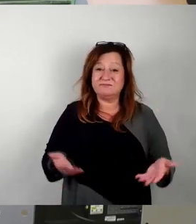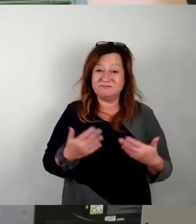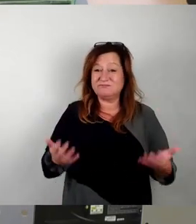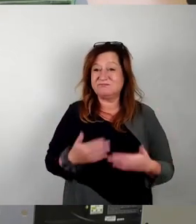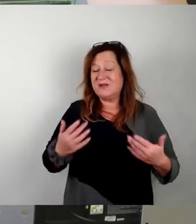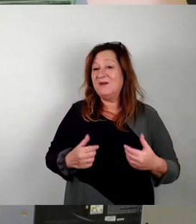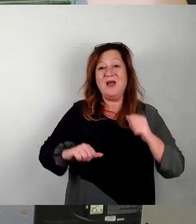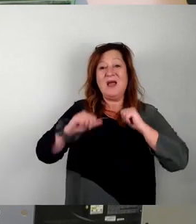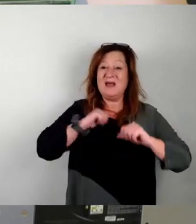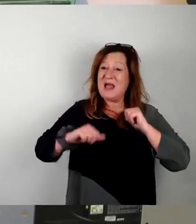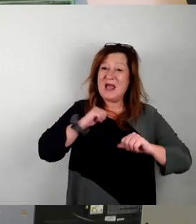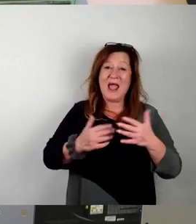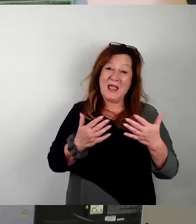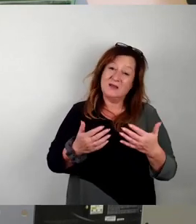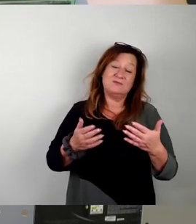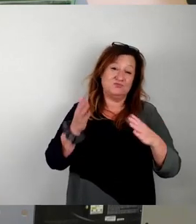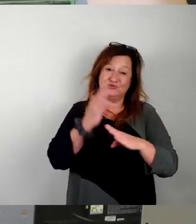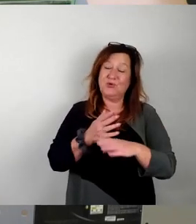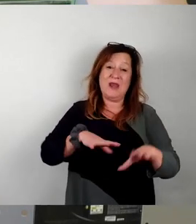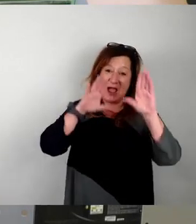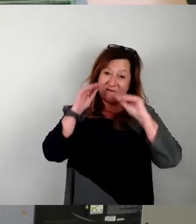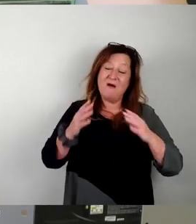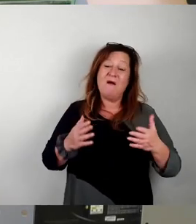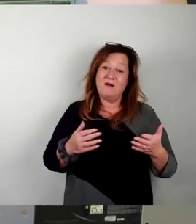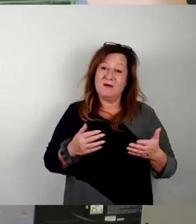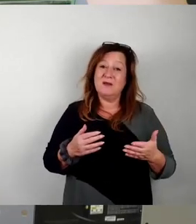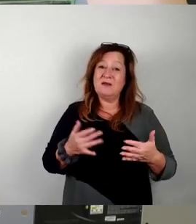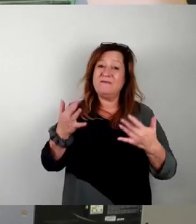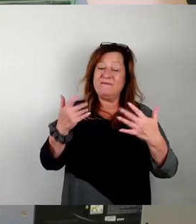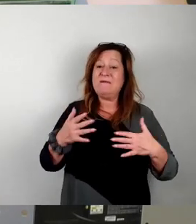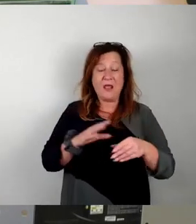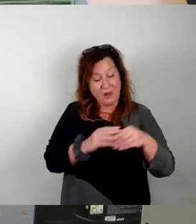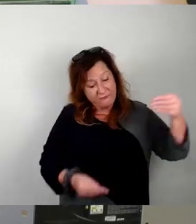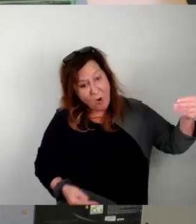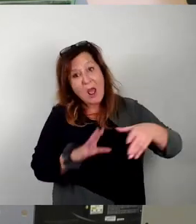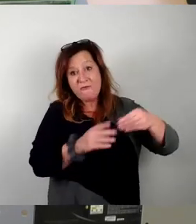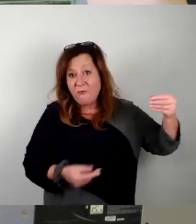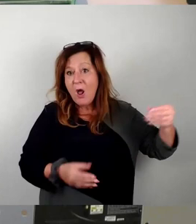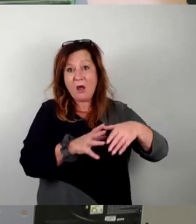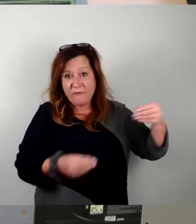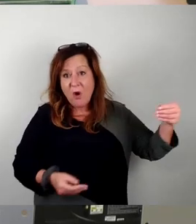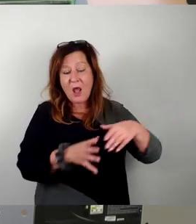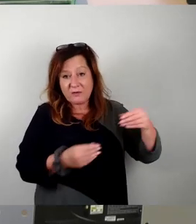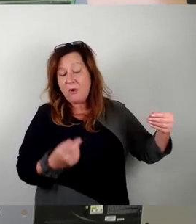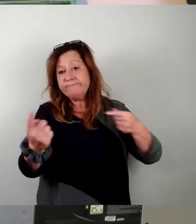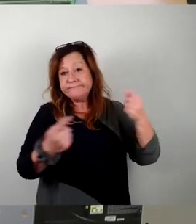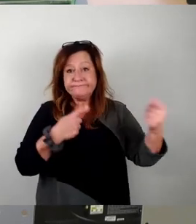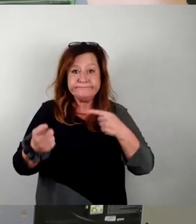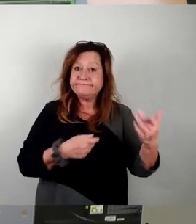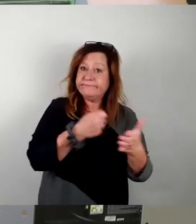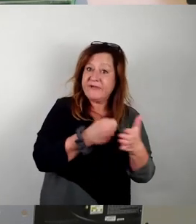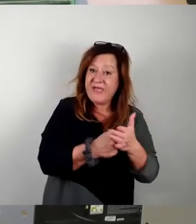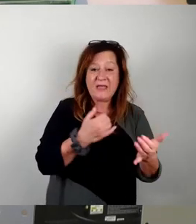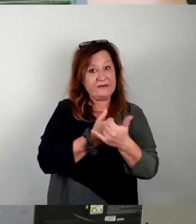Praktikabilität. Ich würde den Bürgermeister mal bitten, wie rechnet er denn mit wie vielen Vorlagen, die da so kommen, um das zu bewerten. Von der Frage